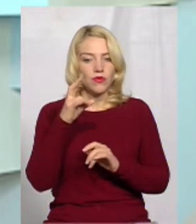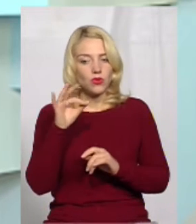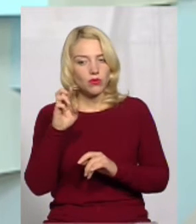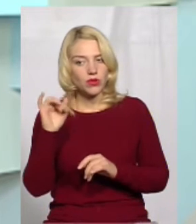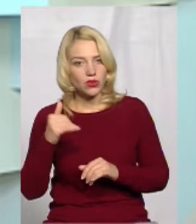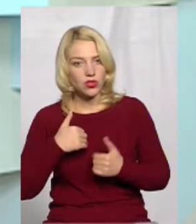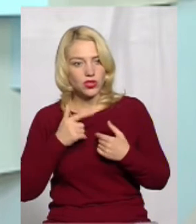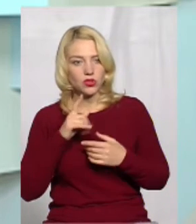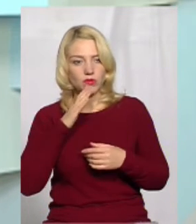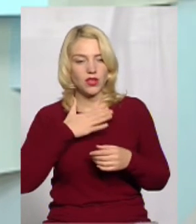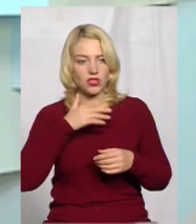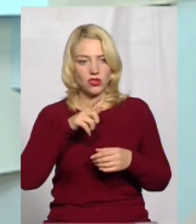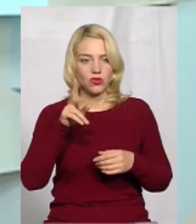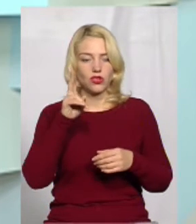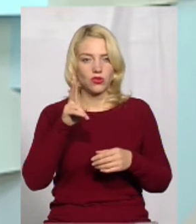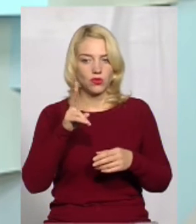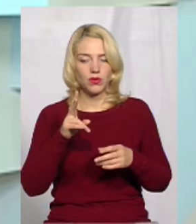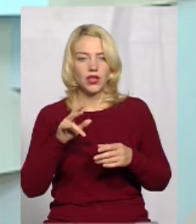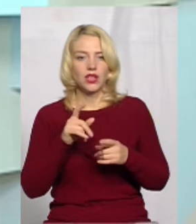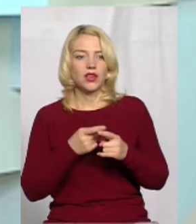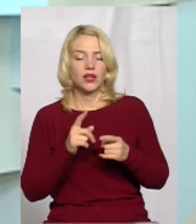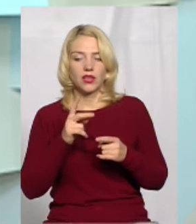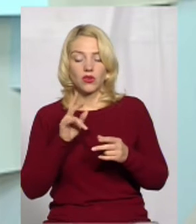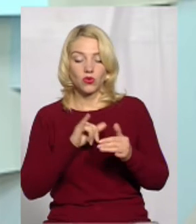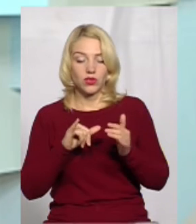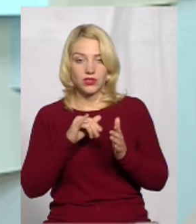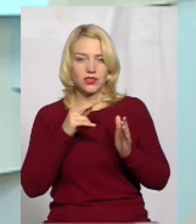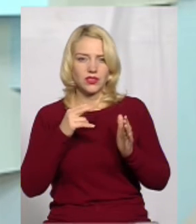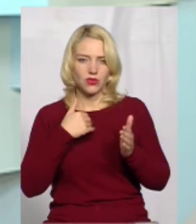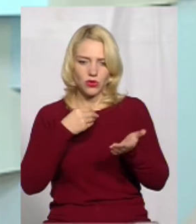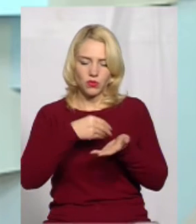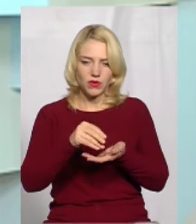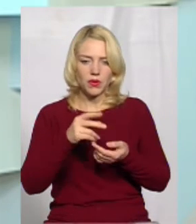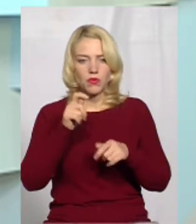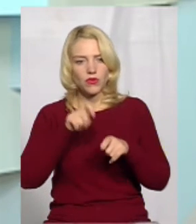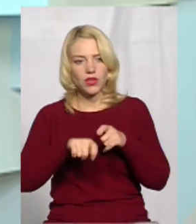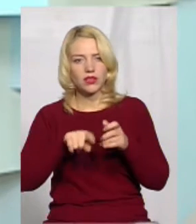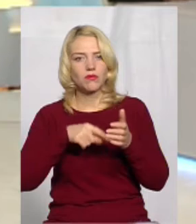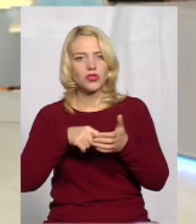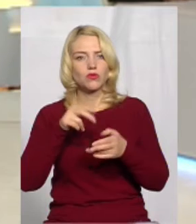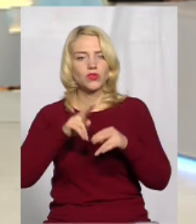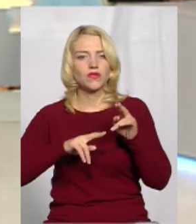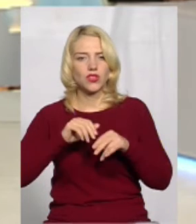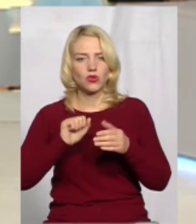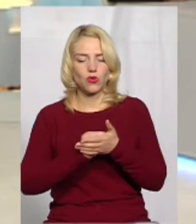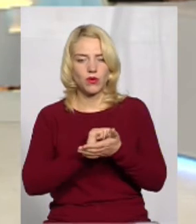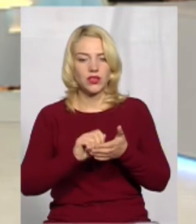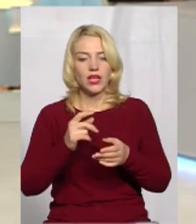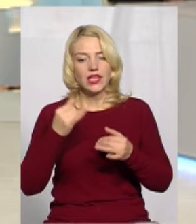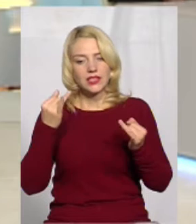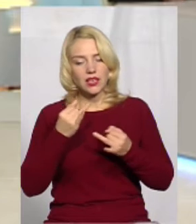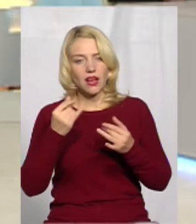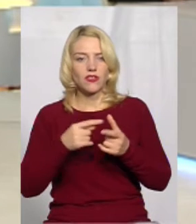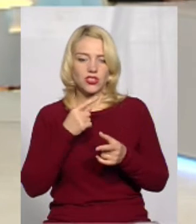мешканці перед тим, як інвестувати кудись, вони перевіряли містобудівні документи і цікавилися, чи це проблемне будівництво, чи не